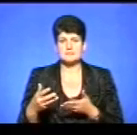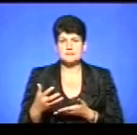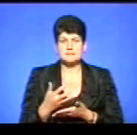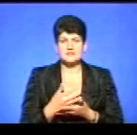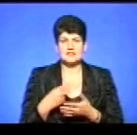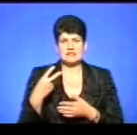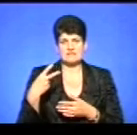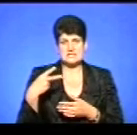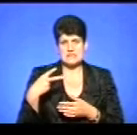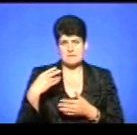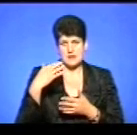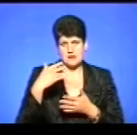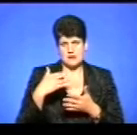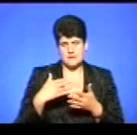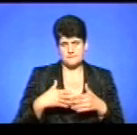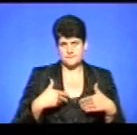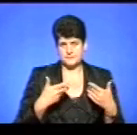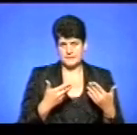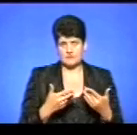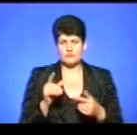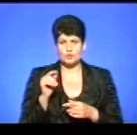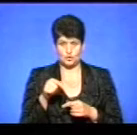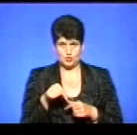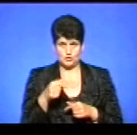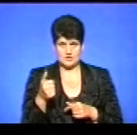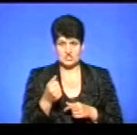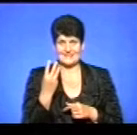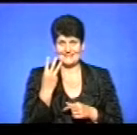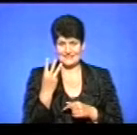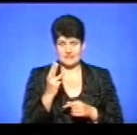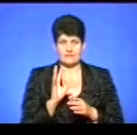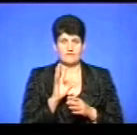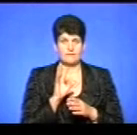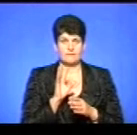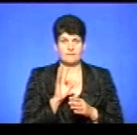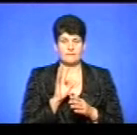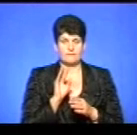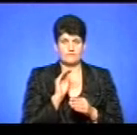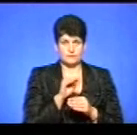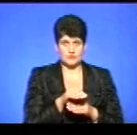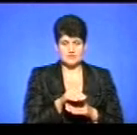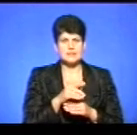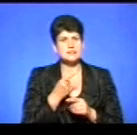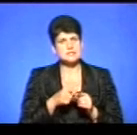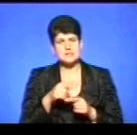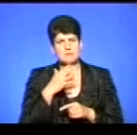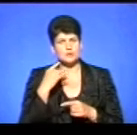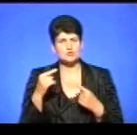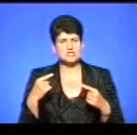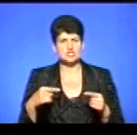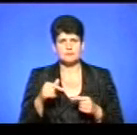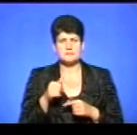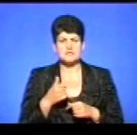-ма власними петиціями. Відповідно ділку цього тижня три петиції додалося. Чи це багато в порівнянні з іншими